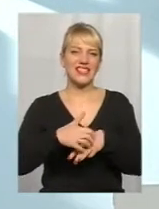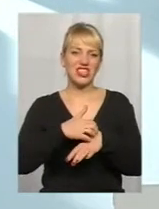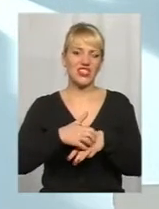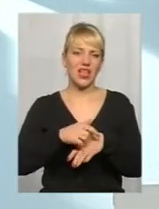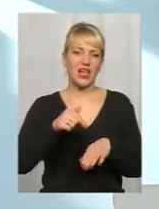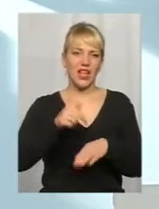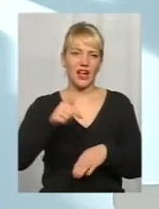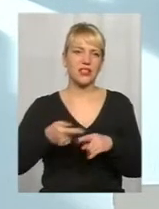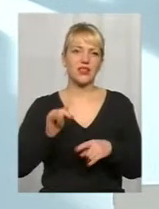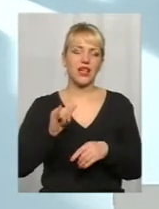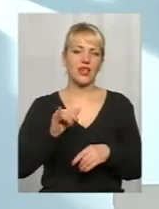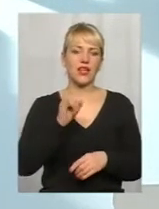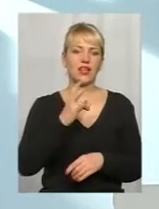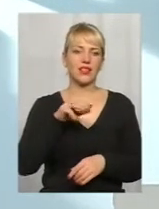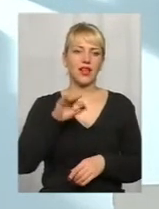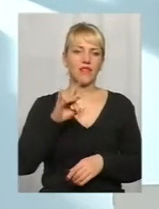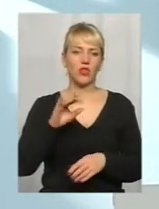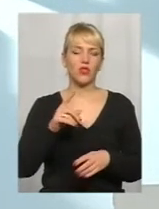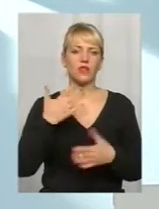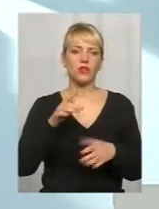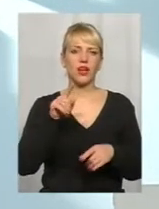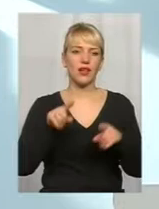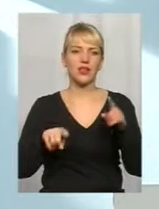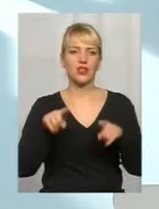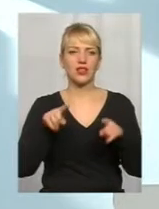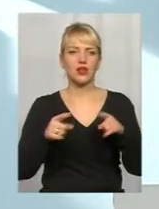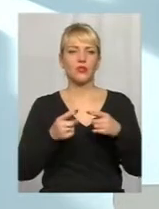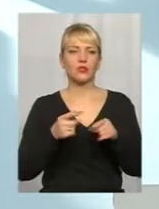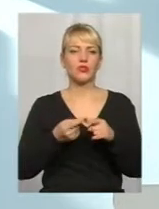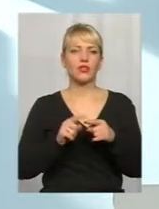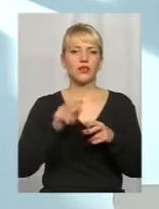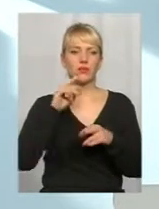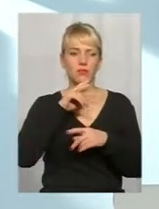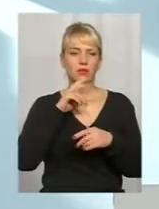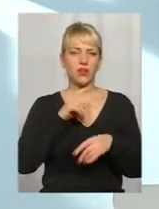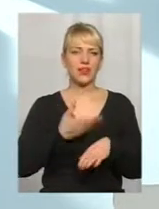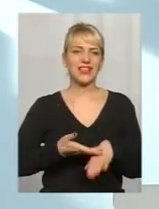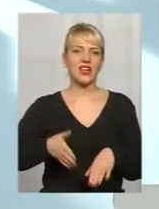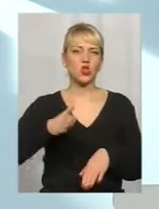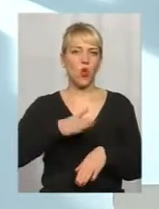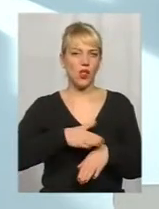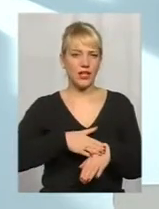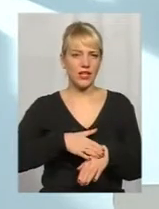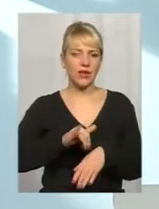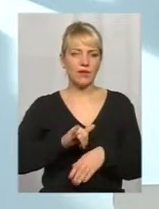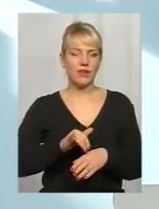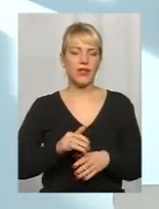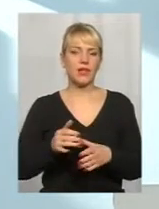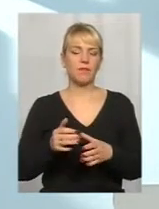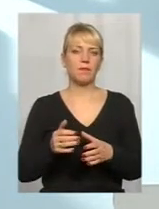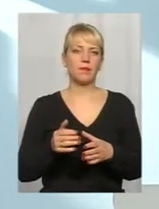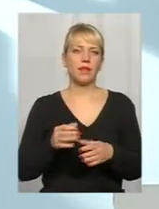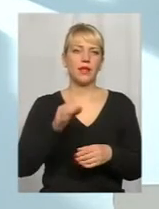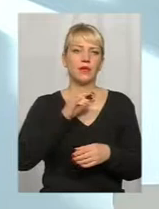Інтерферони же применяються сейчас все реже і реже, тому що препараты это действительно достаточно тяжелі. і применяються вони